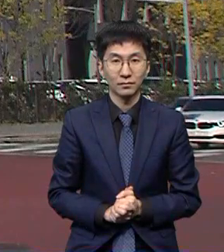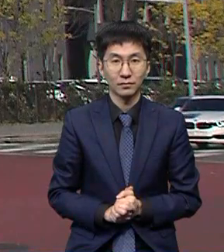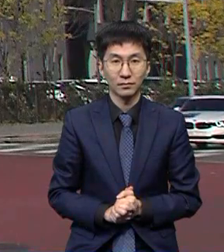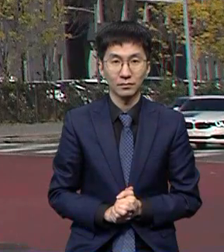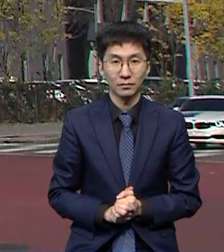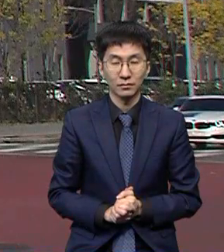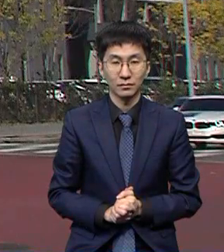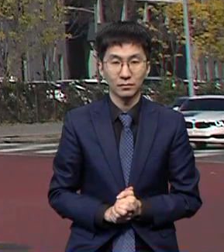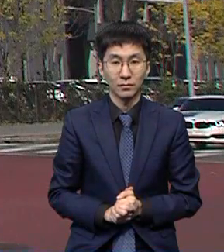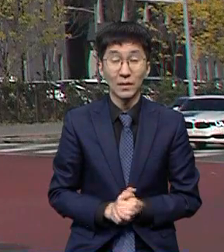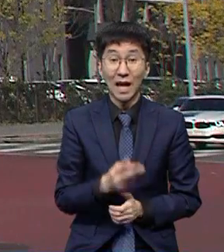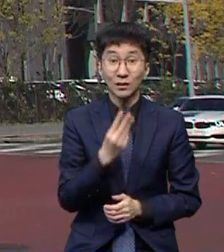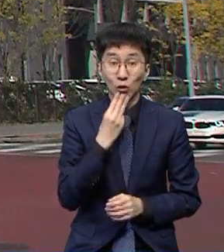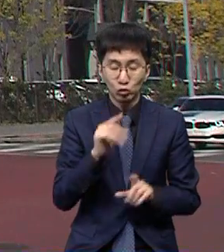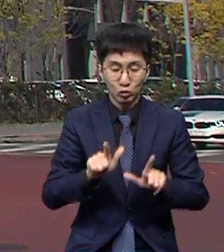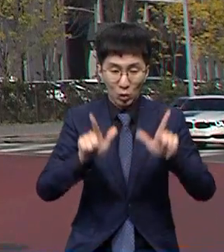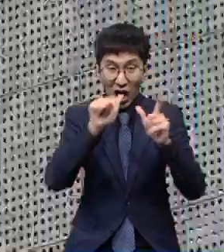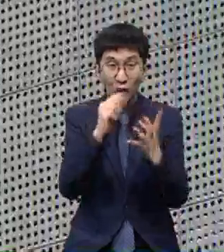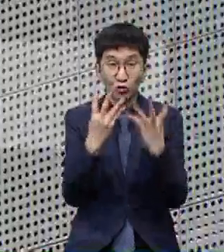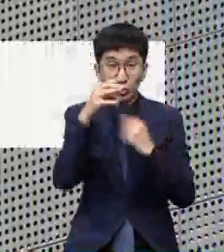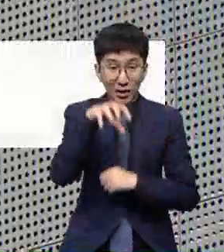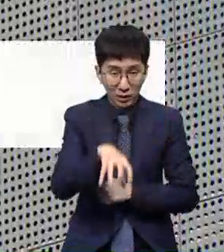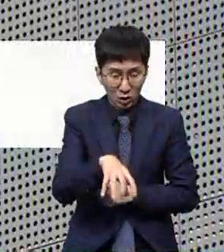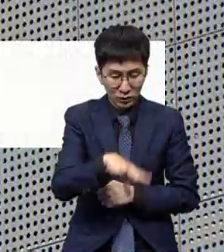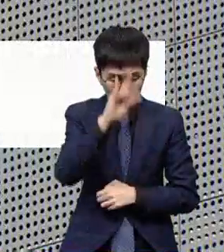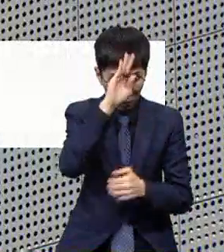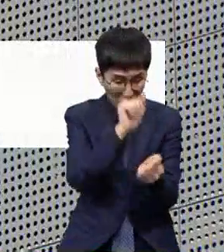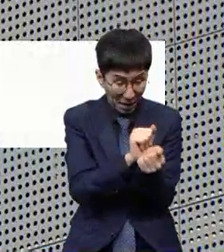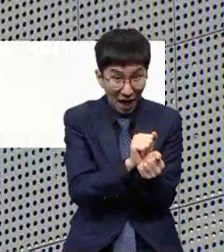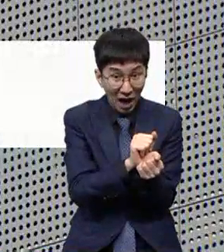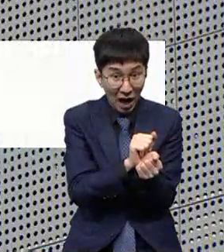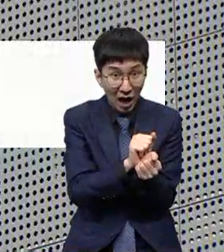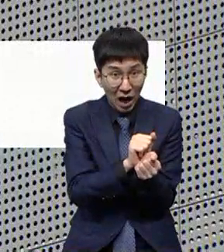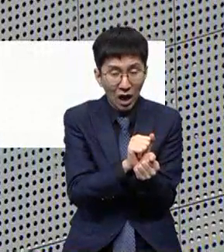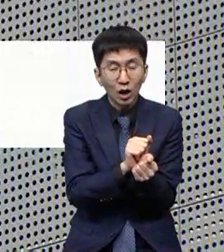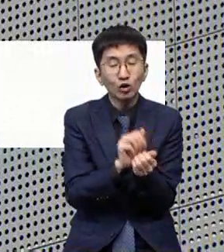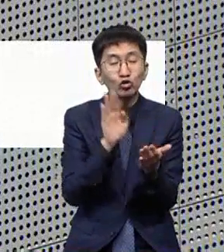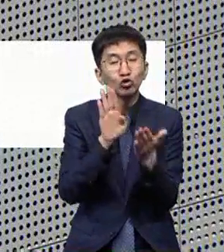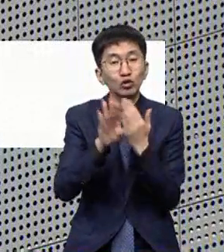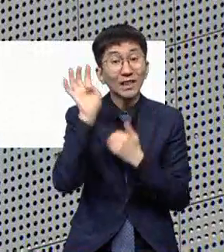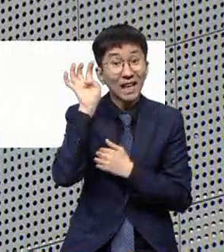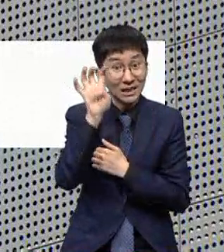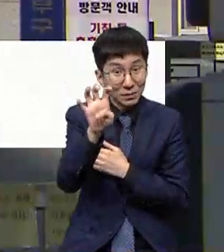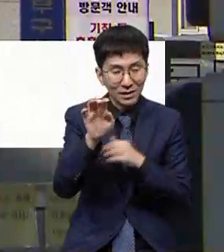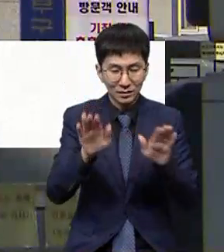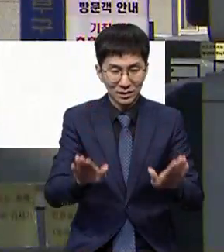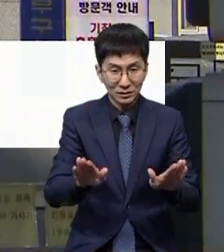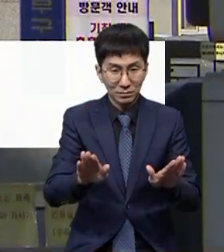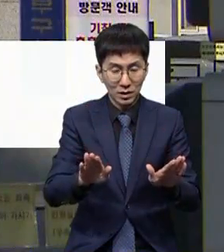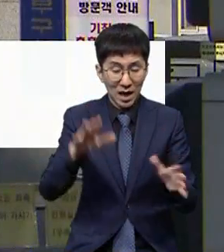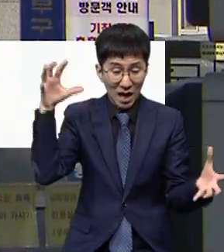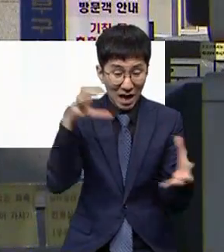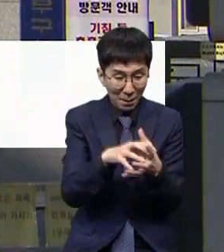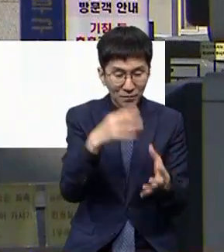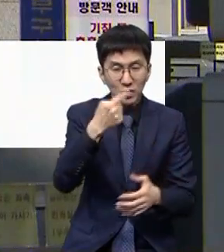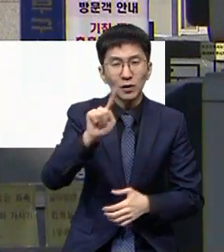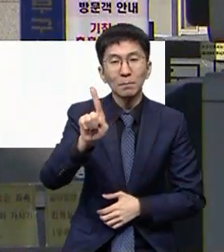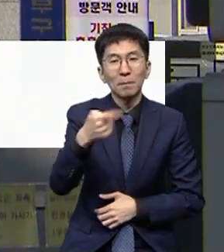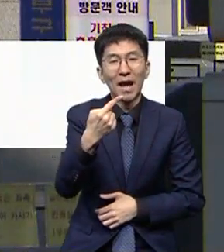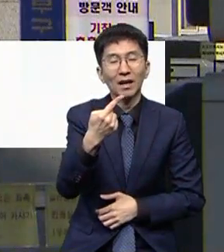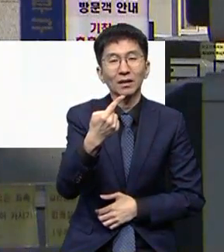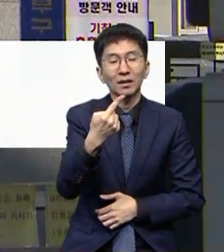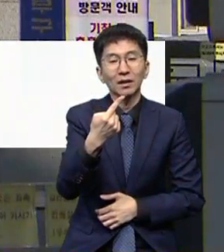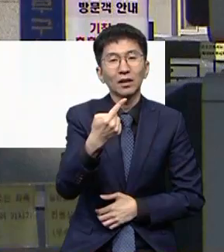서울 동부구치소에서 최초 감염이 확인된 지 40여 일 만에 관련 확진자는 1,161명을